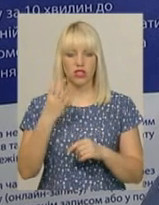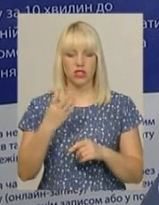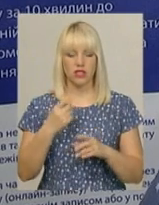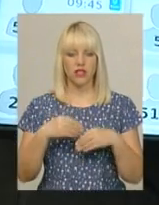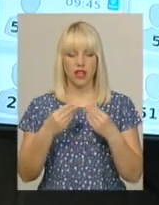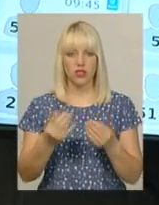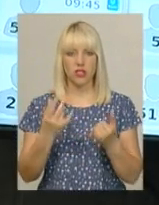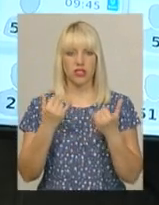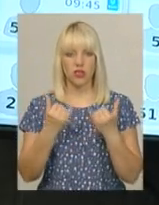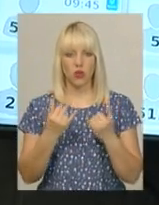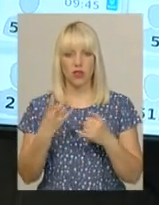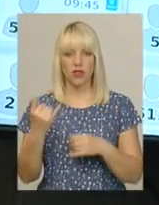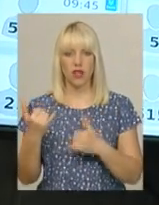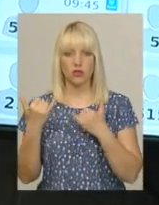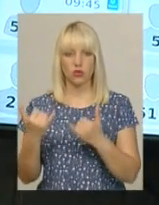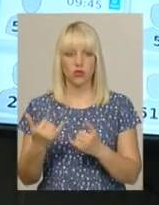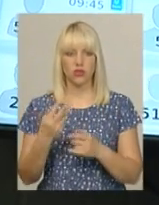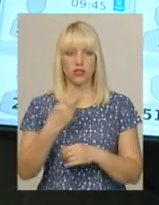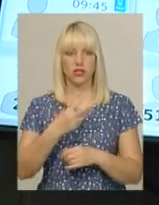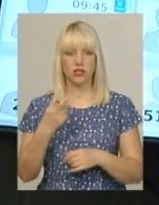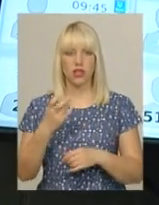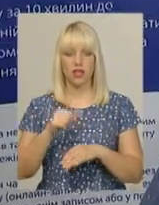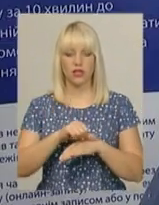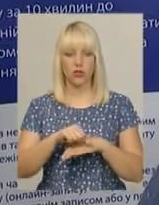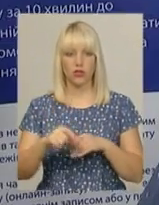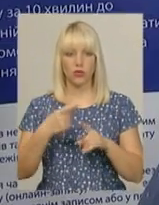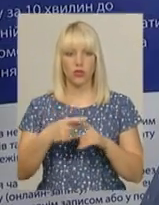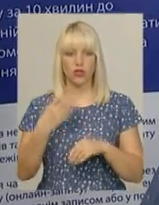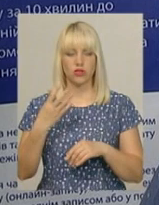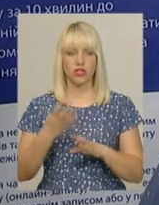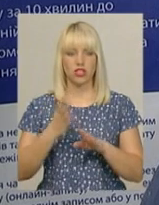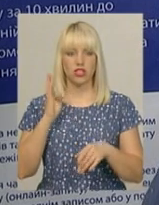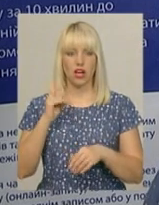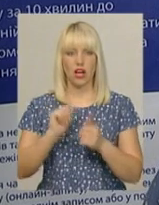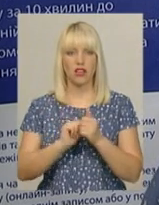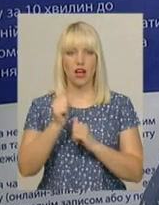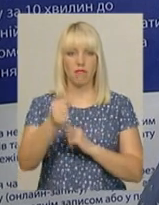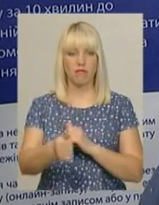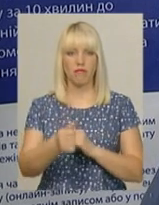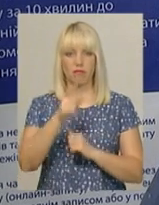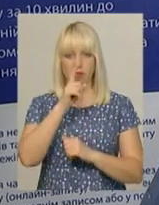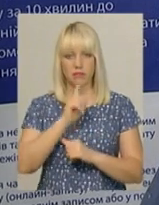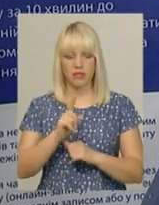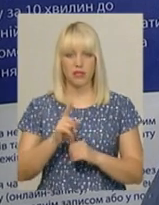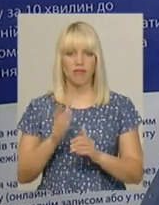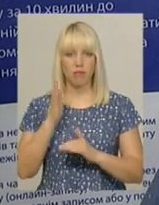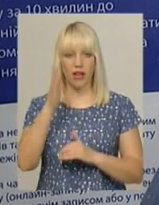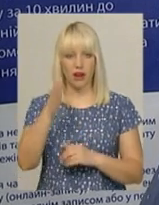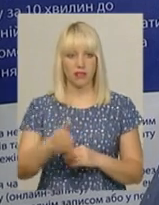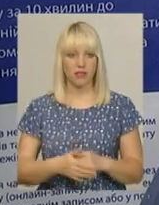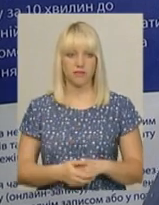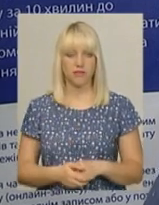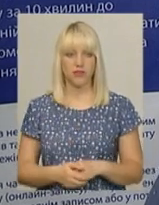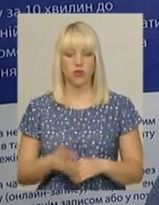сьогодні на сьогодні, і 33 на закордонні, плюс 4. Черга на місяць вперед. Сьогодні, хто реєструється, на 8 червня.